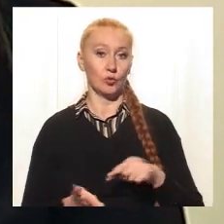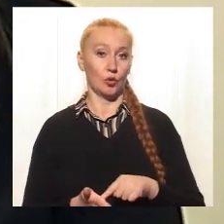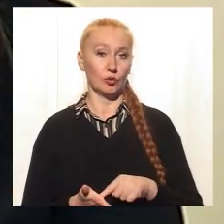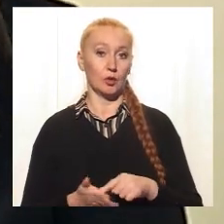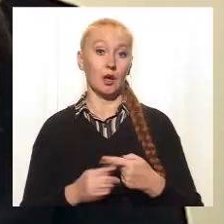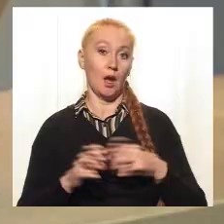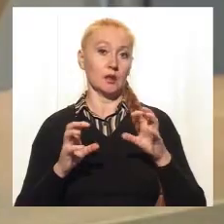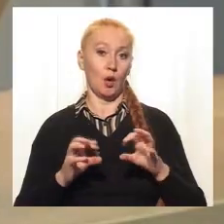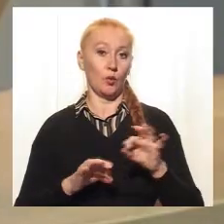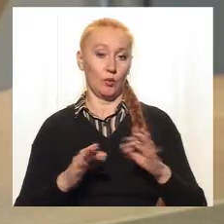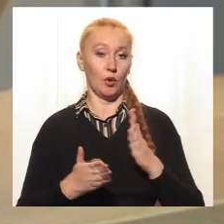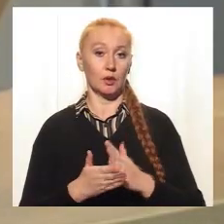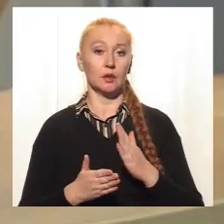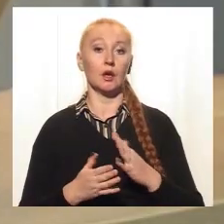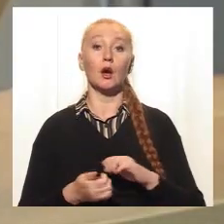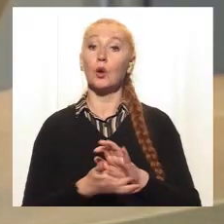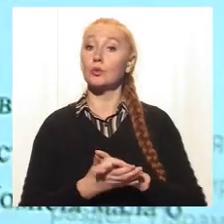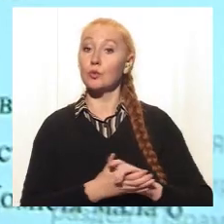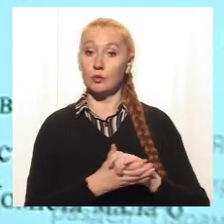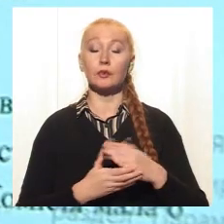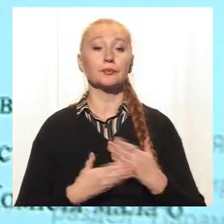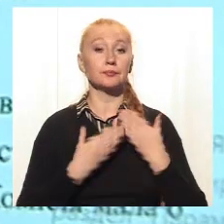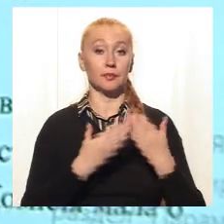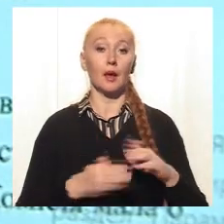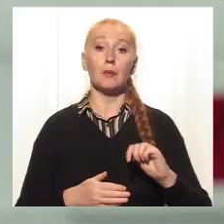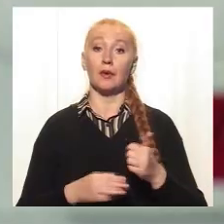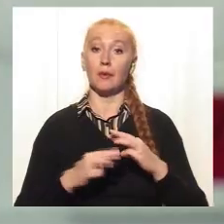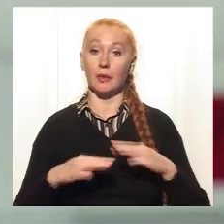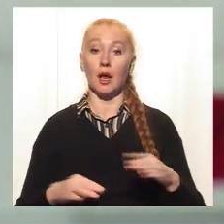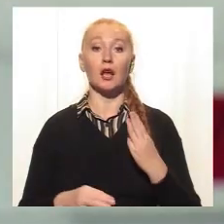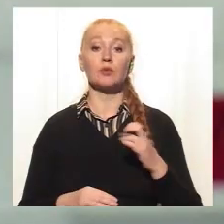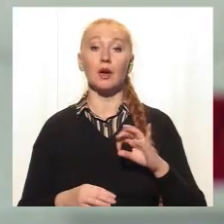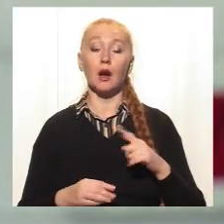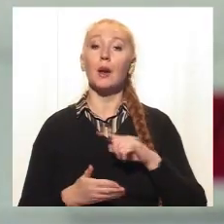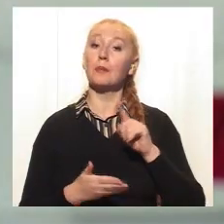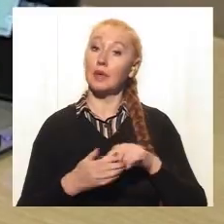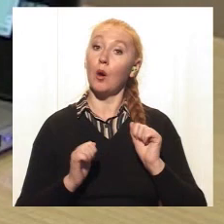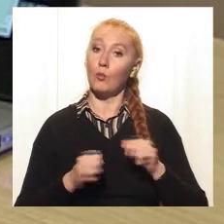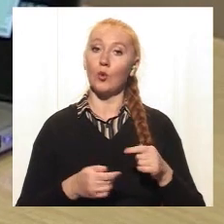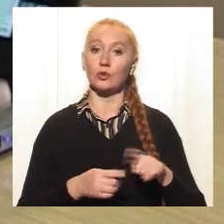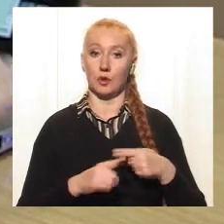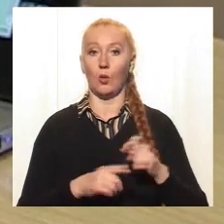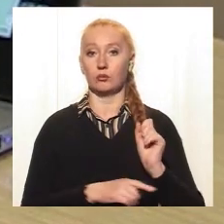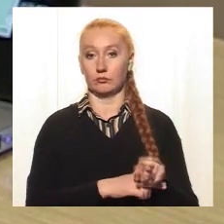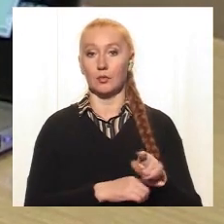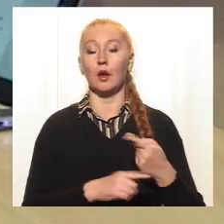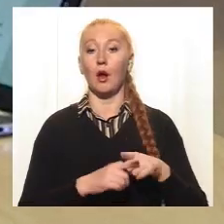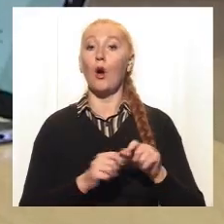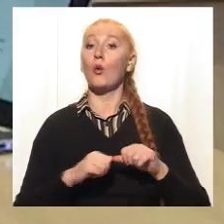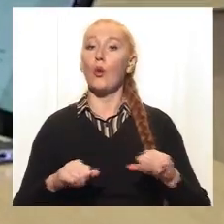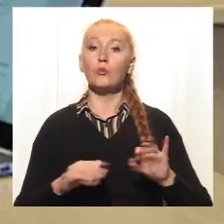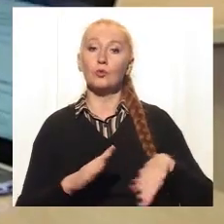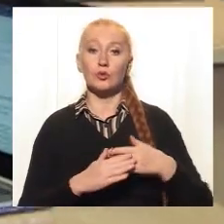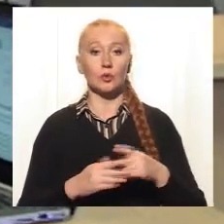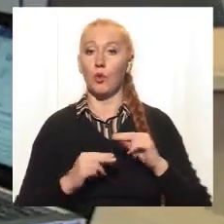Законопроект є. Суспільне надіслало запит прем'єр-міністру Денисові Шмигалю з питанням, чи може він дати таке доручення і чому комісія